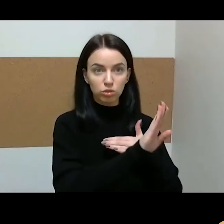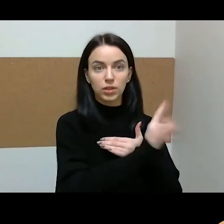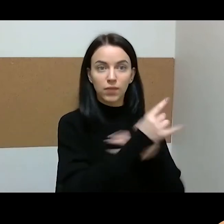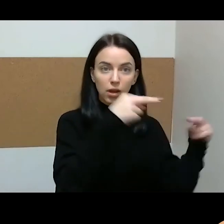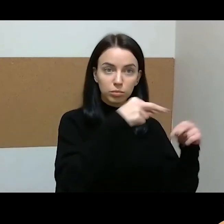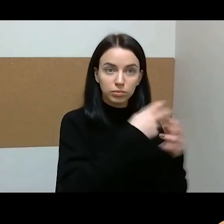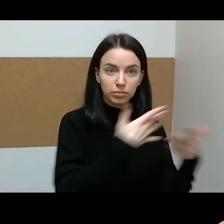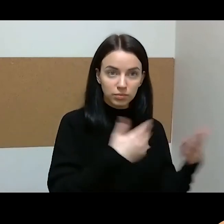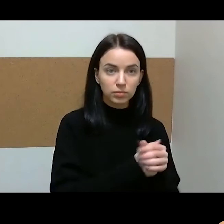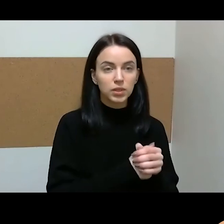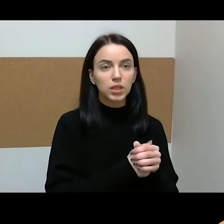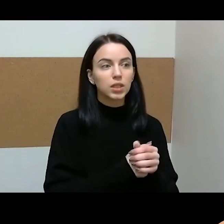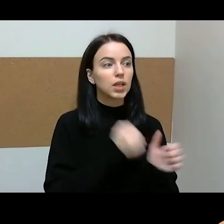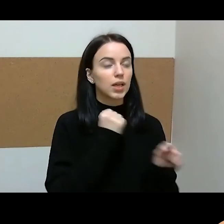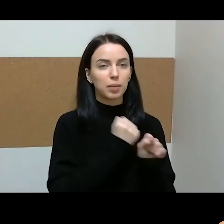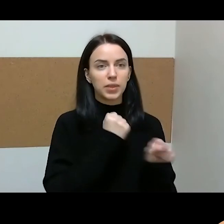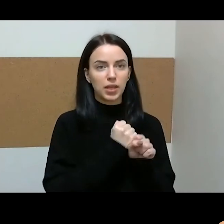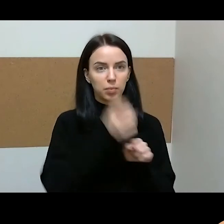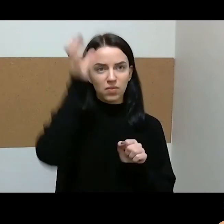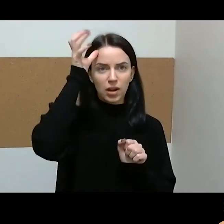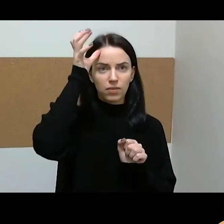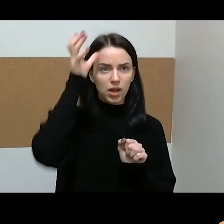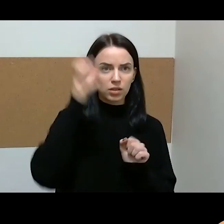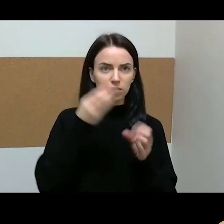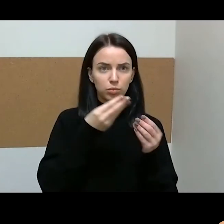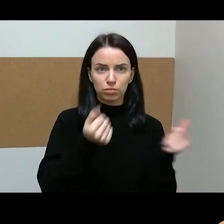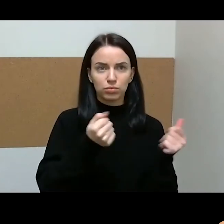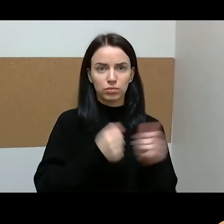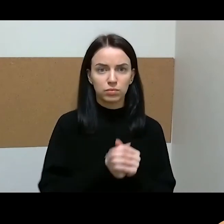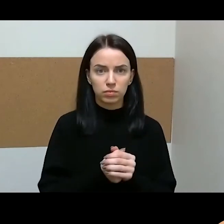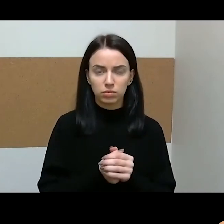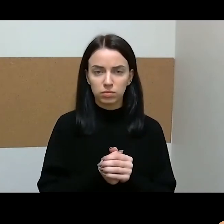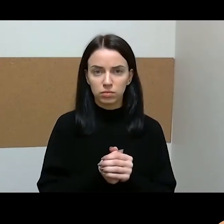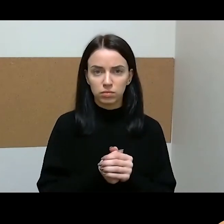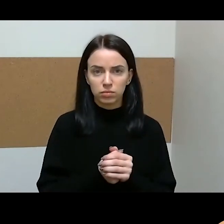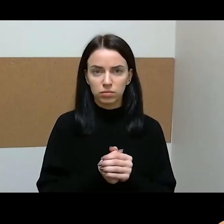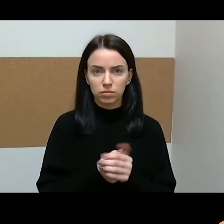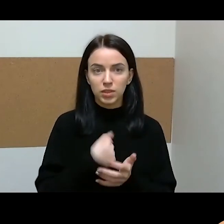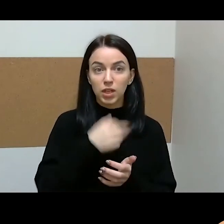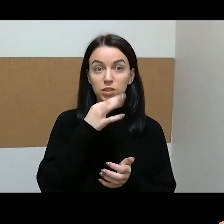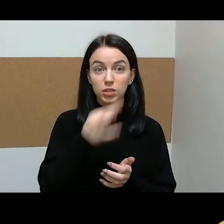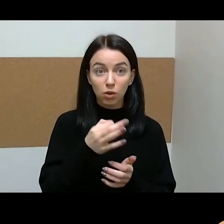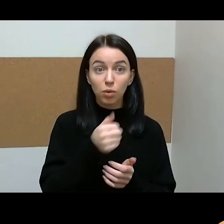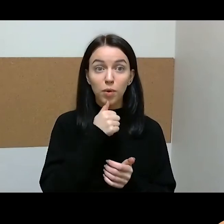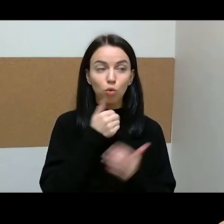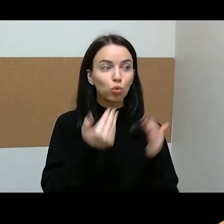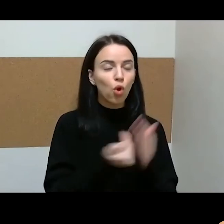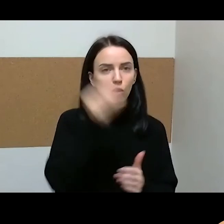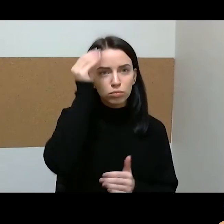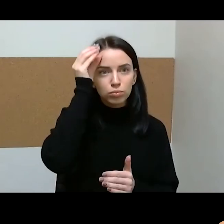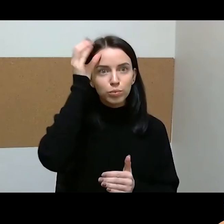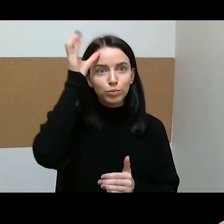metų, šešių mėnesių visau primenu, kad tai yra turbūt to lygų doktorantūrai. Kiek tu naujų kompetencijų